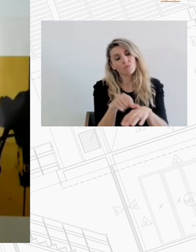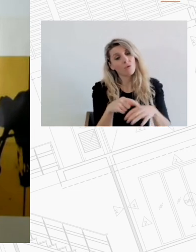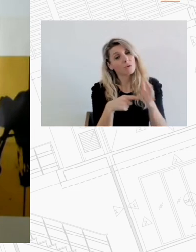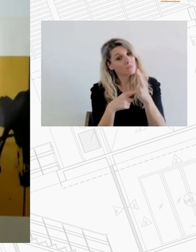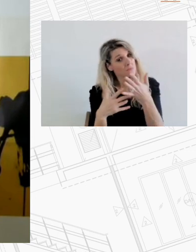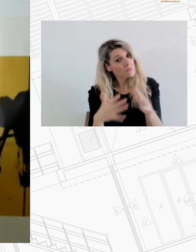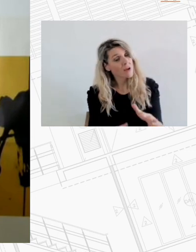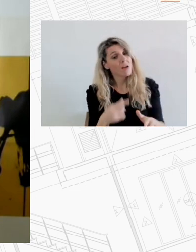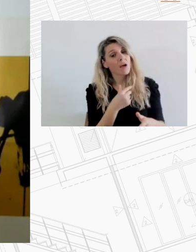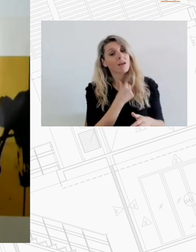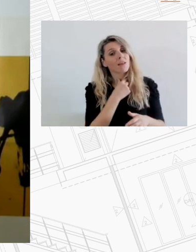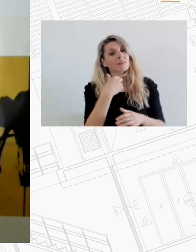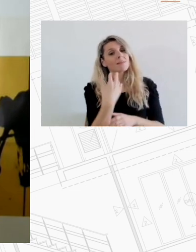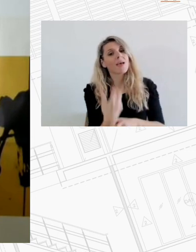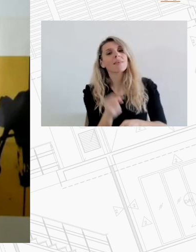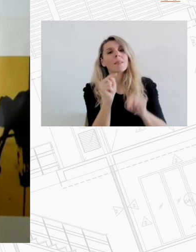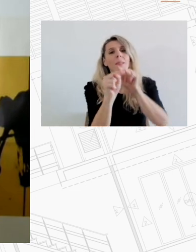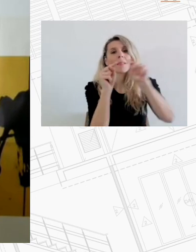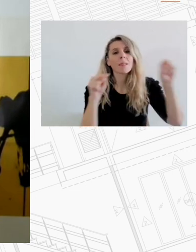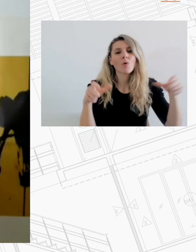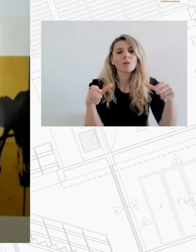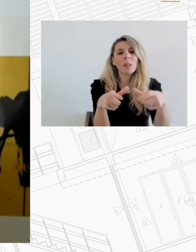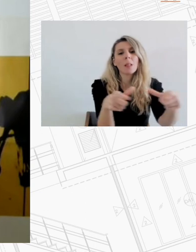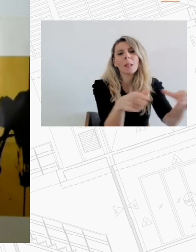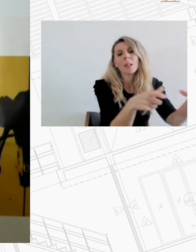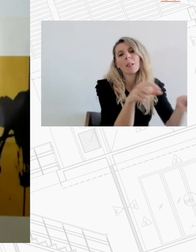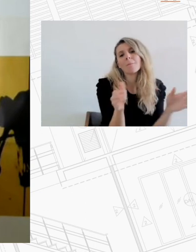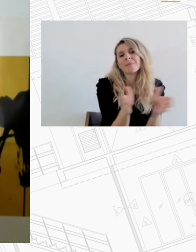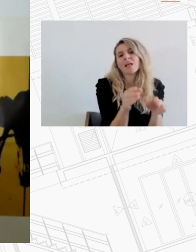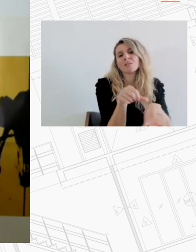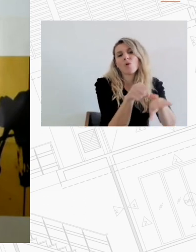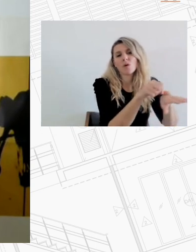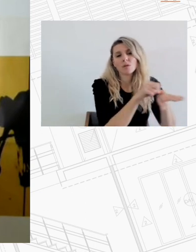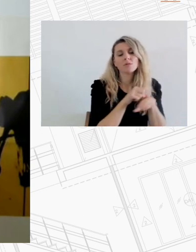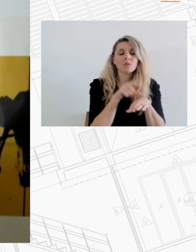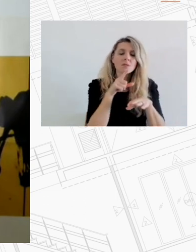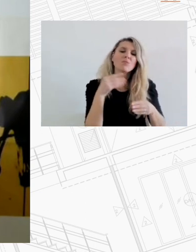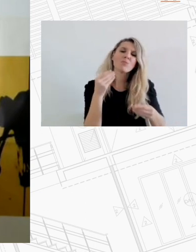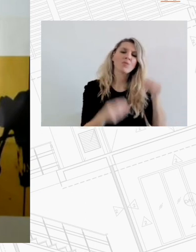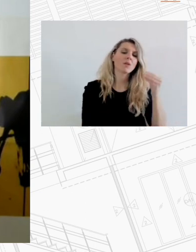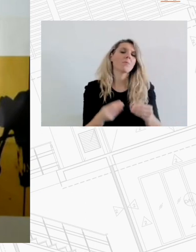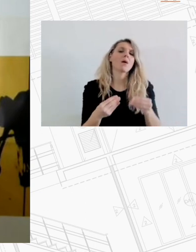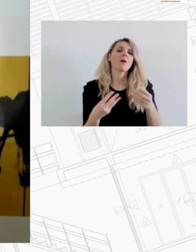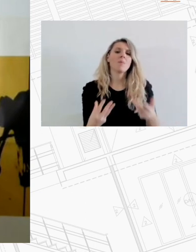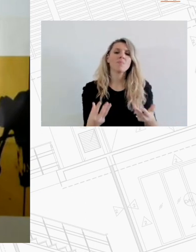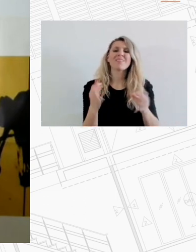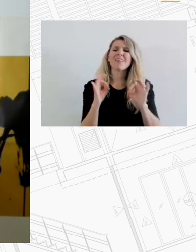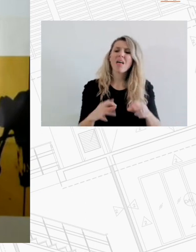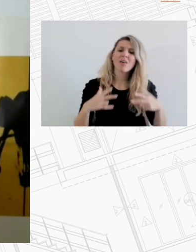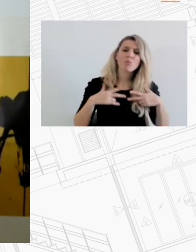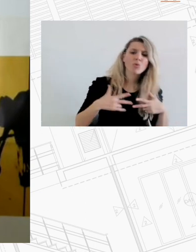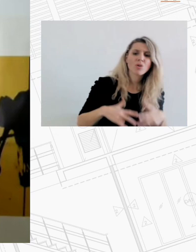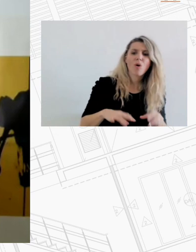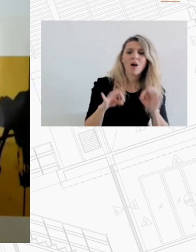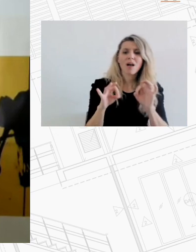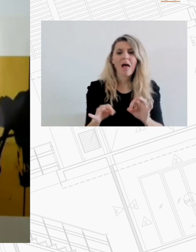ιδιαίτερες ανάγκες που υπάρχουν εκεί οπότε έχουμε ένα πολυδιάστατο πρόβλημα το οποίο δεν μπορεί το κάθε επίπεδο το κάθε Υπουργείο και ο κάθε Δήμος να το